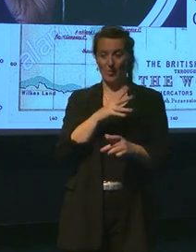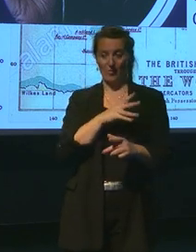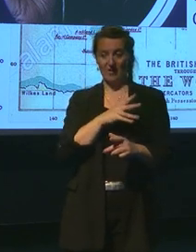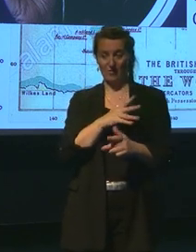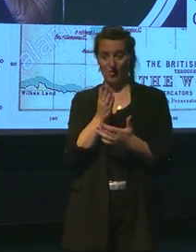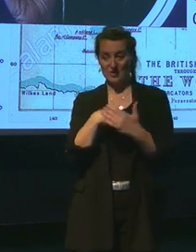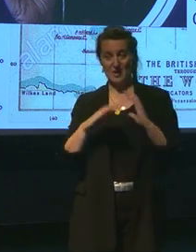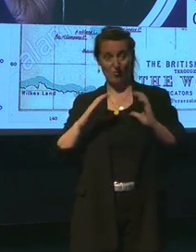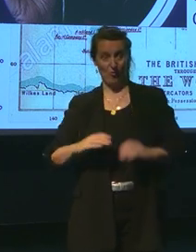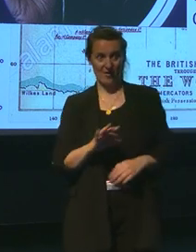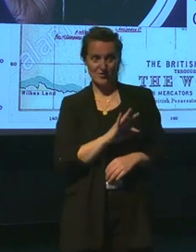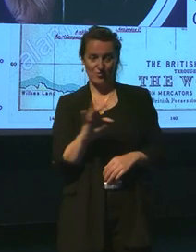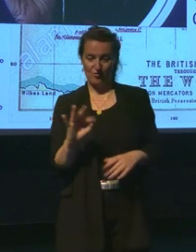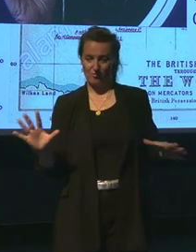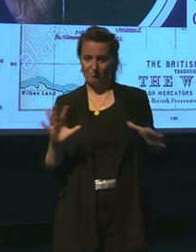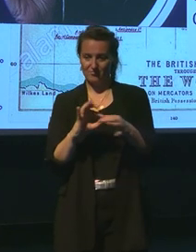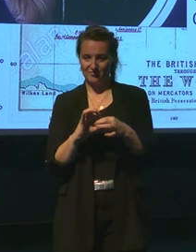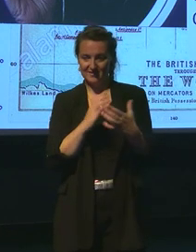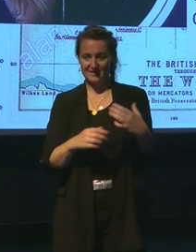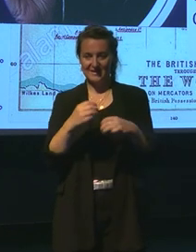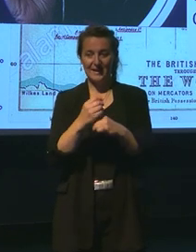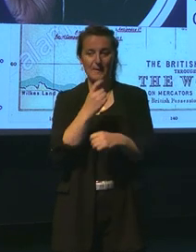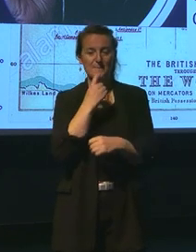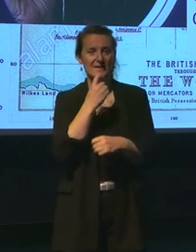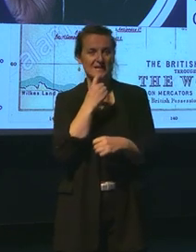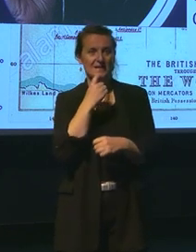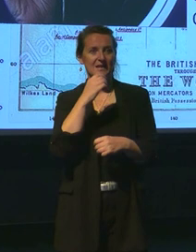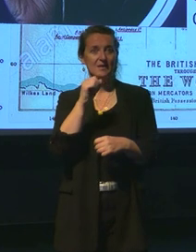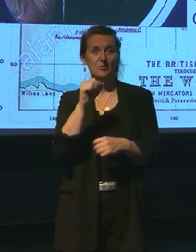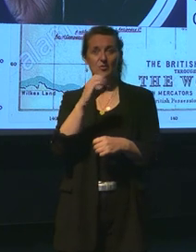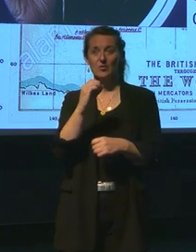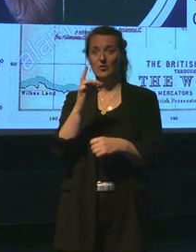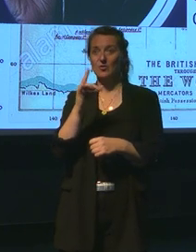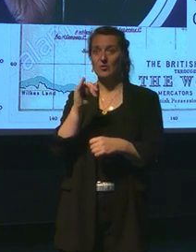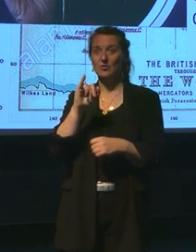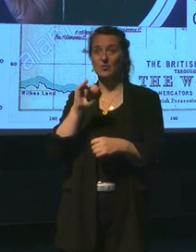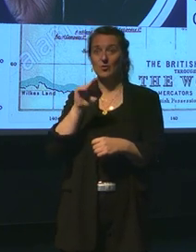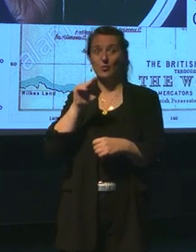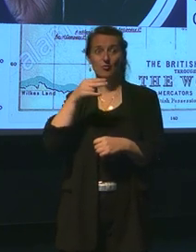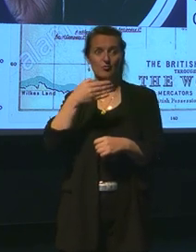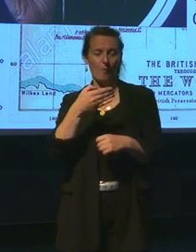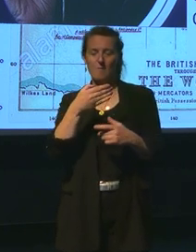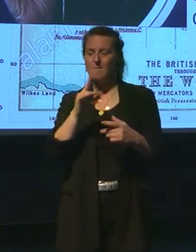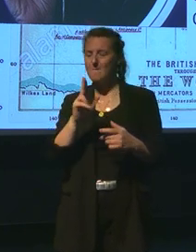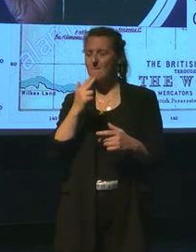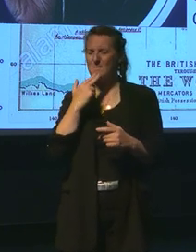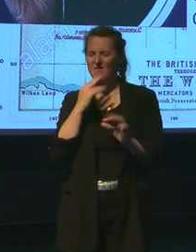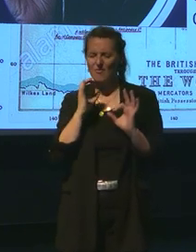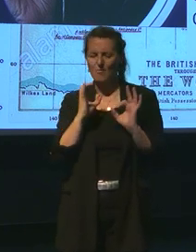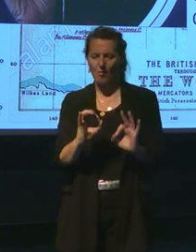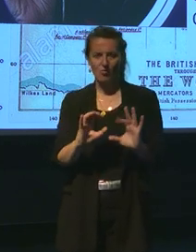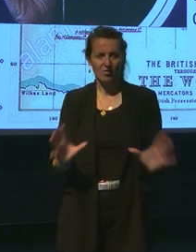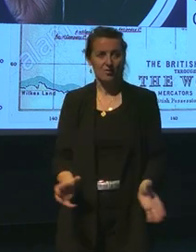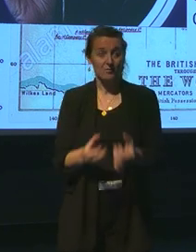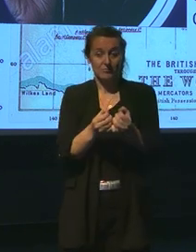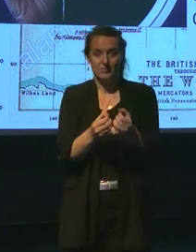effectivement des batteries sodium-ion. Vous avez ici quelques exemplaires tout à fait performants, ce qui va permettre, ce qui devrait